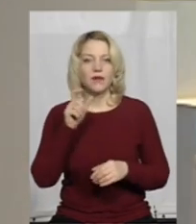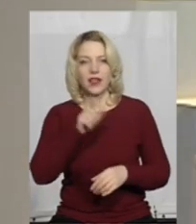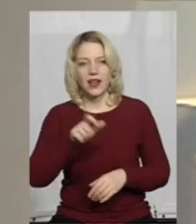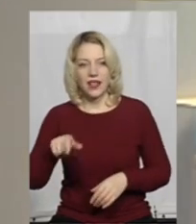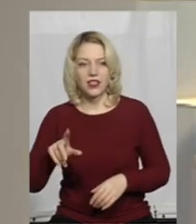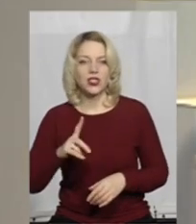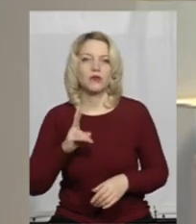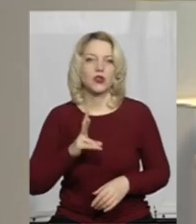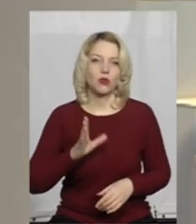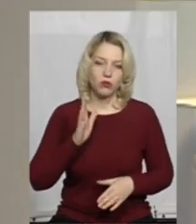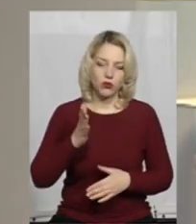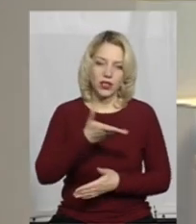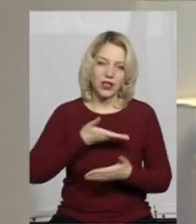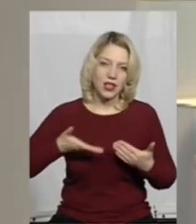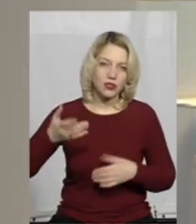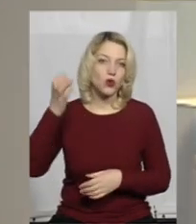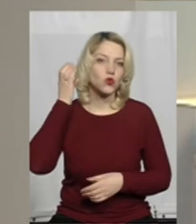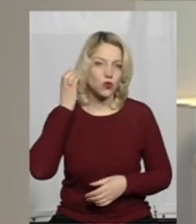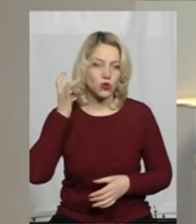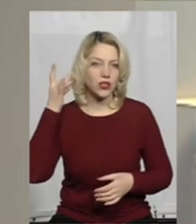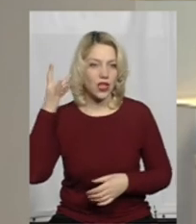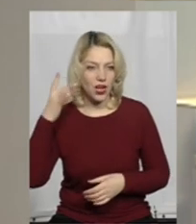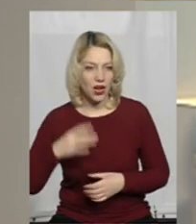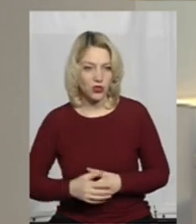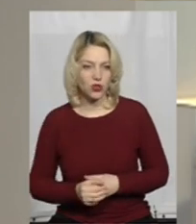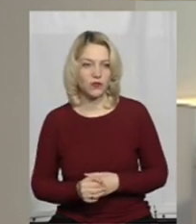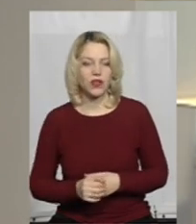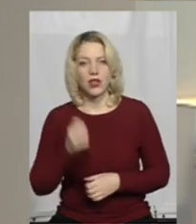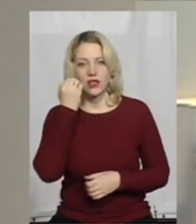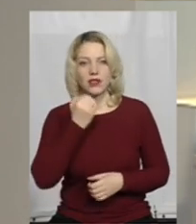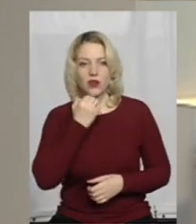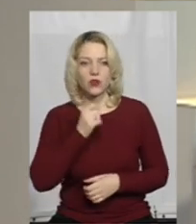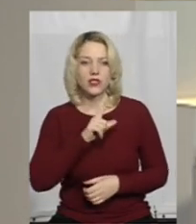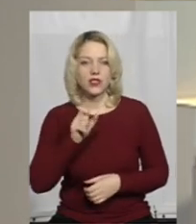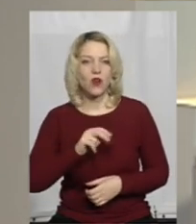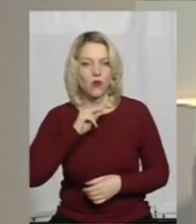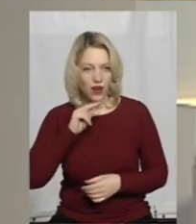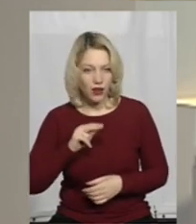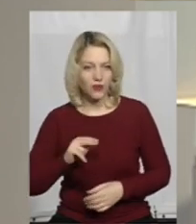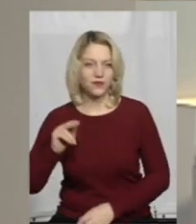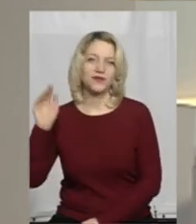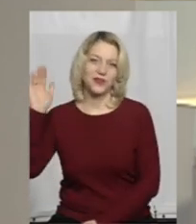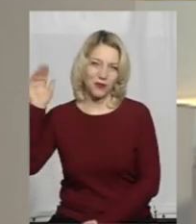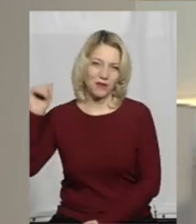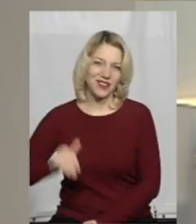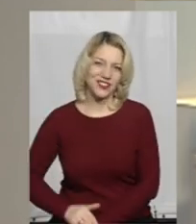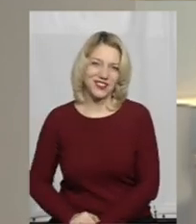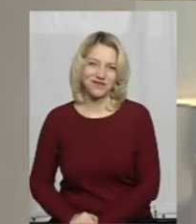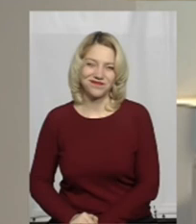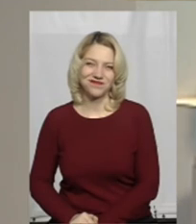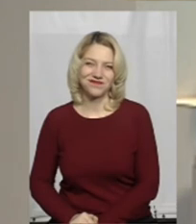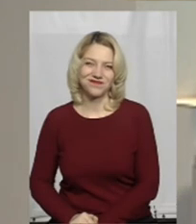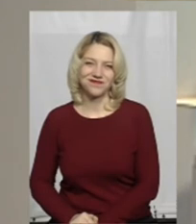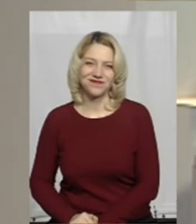і тим, хто буде нас слухати в радіоефірі. Дякую за увагу. До зустрічі.